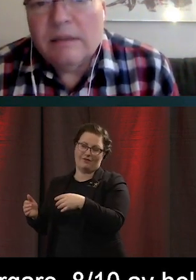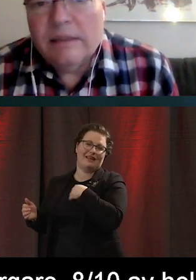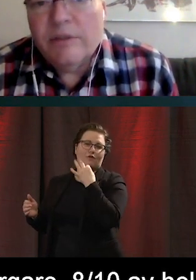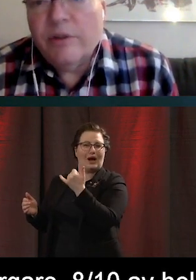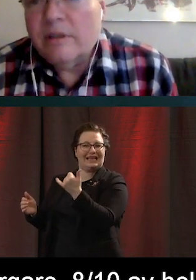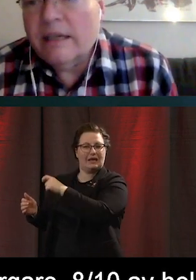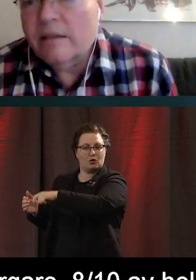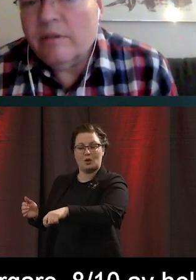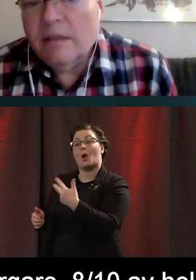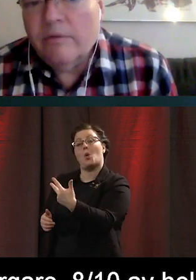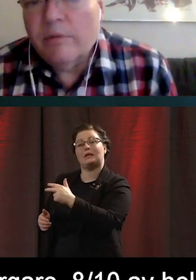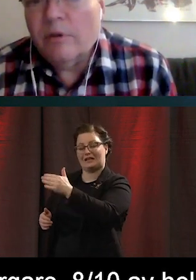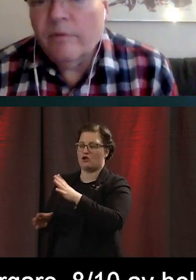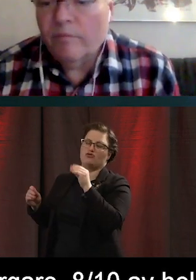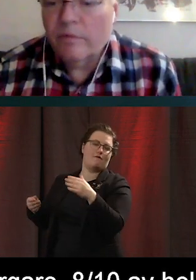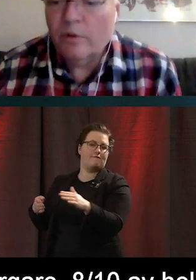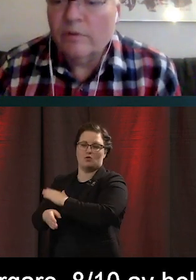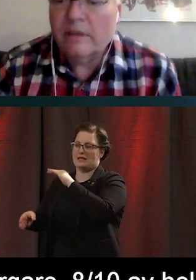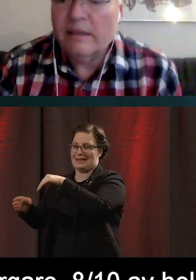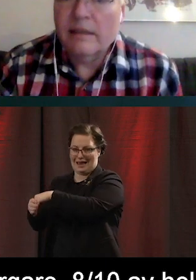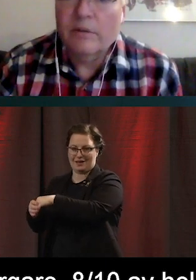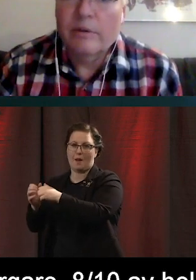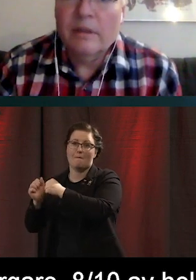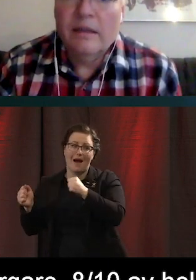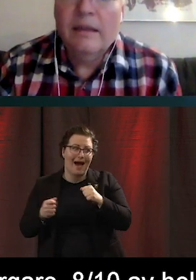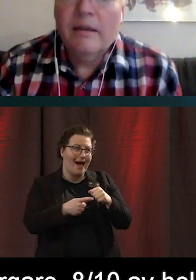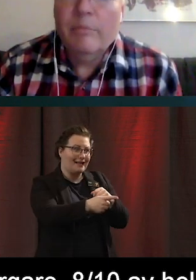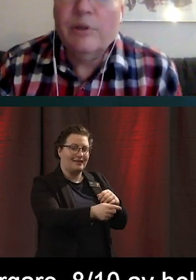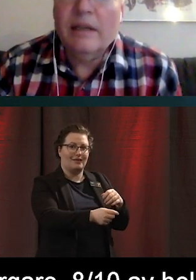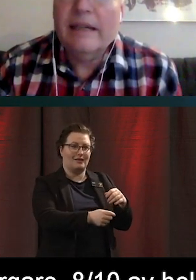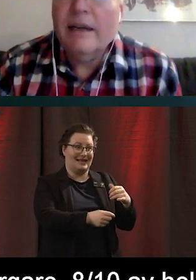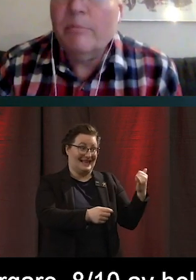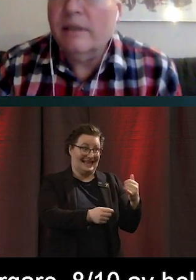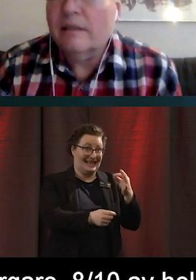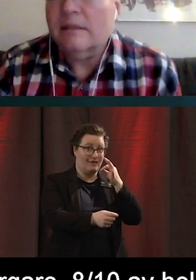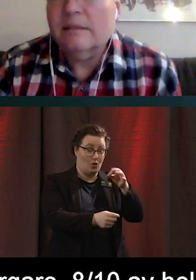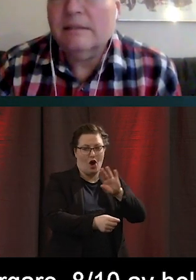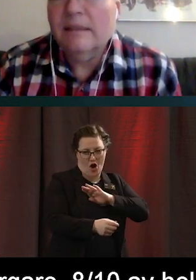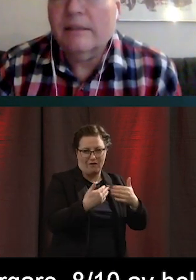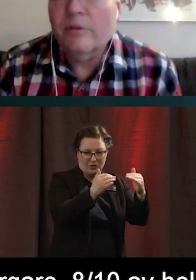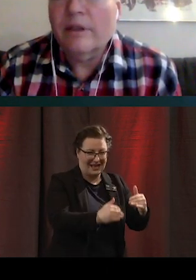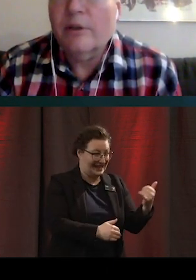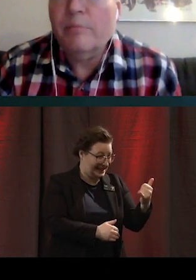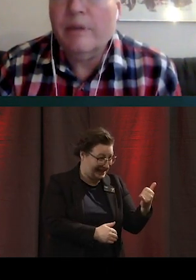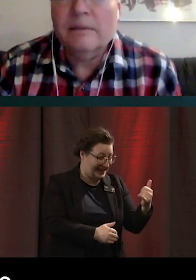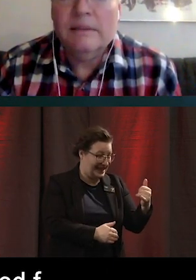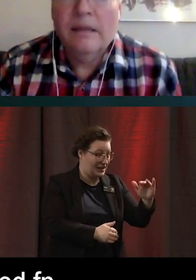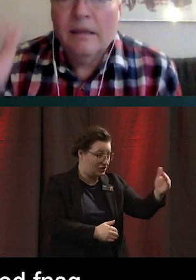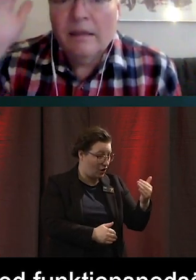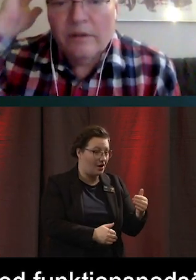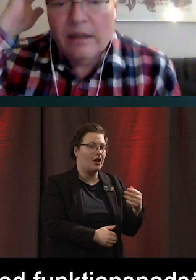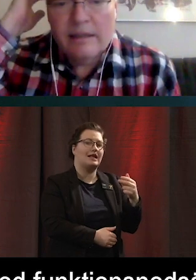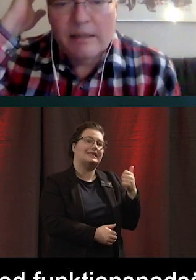bara lite drygt 6 av 10 om vi tar funktionsnedsättning. Och nu bryter jag ner det här på lite undergrupper.